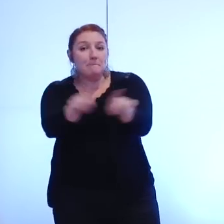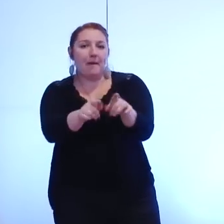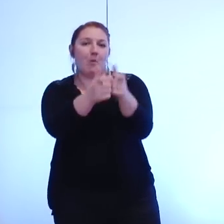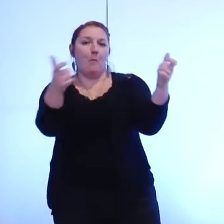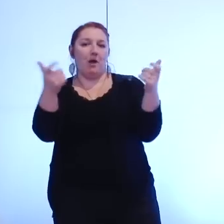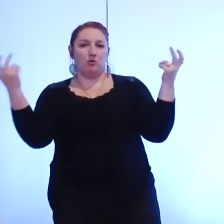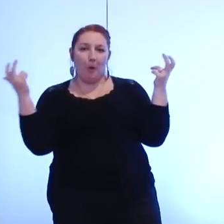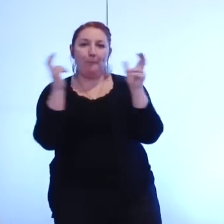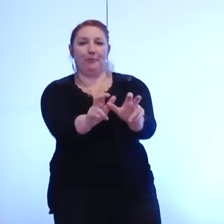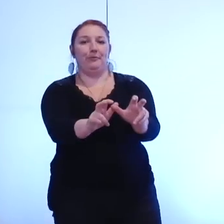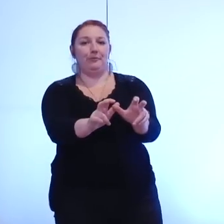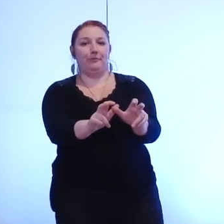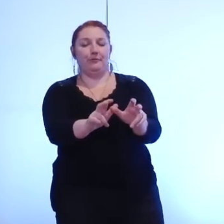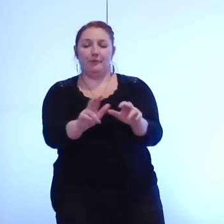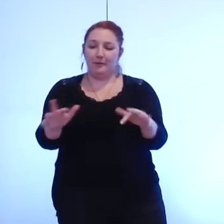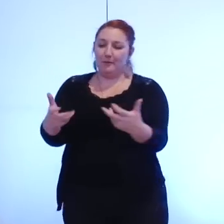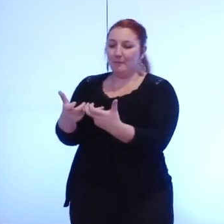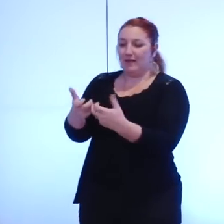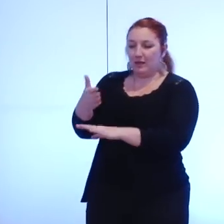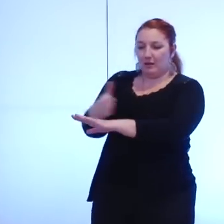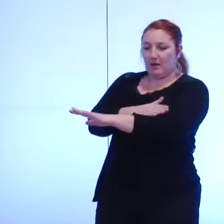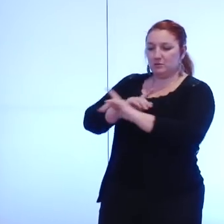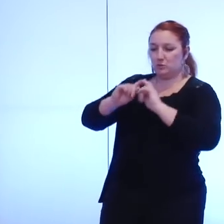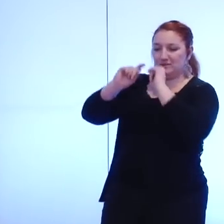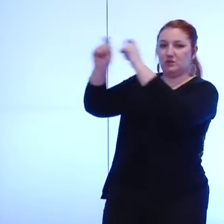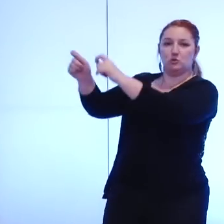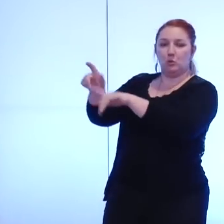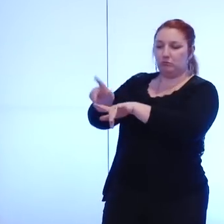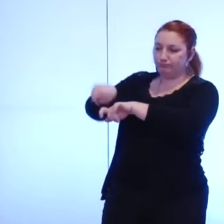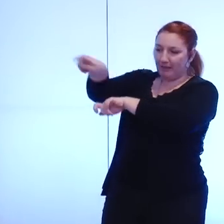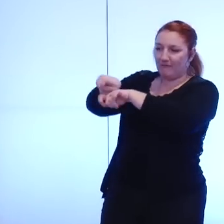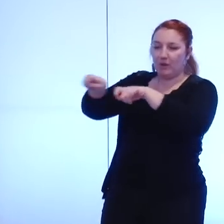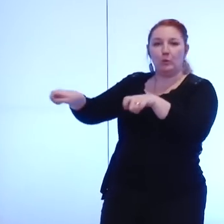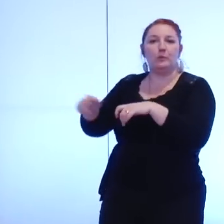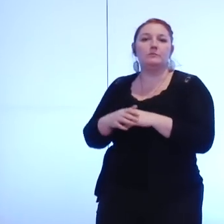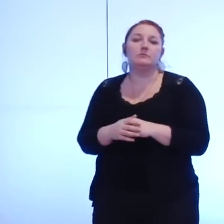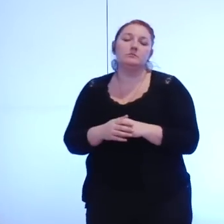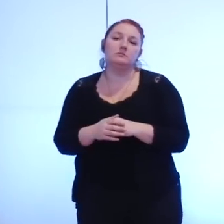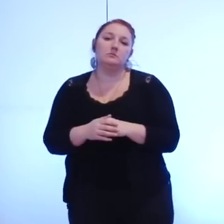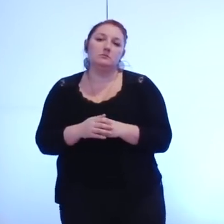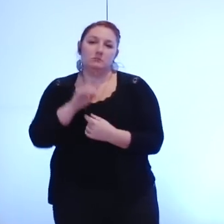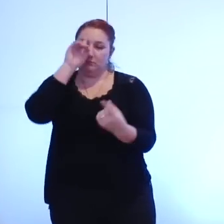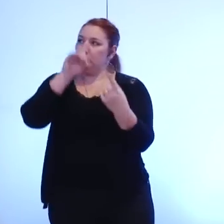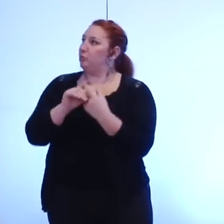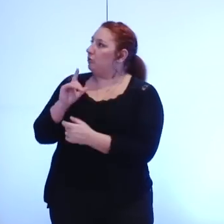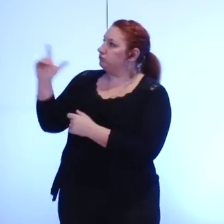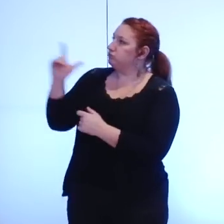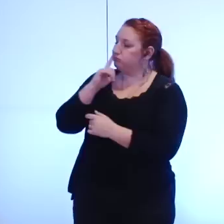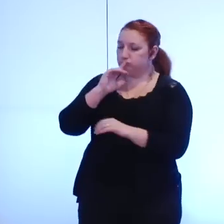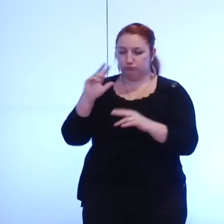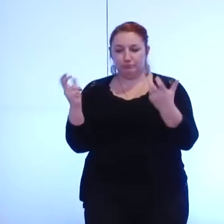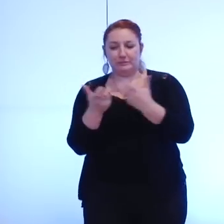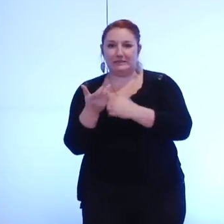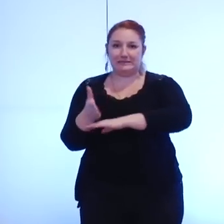l'évaluation du prix de cession des actions et que ça nous permette de nous mettre d'accord sur le prix de cession restera alors